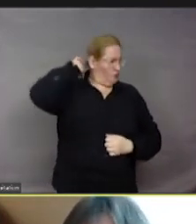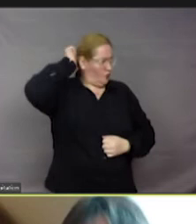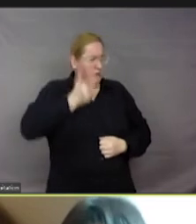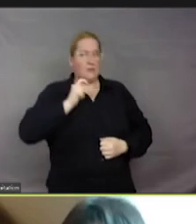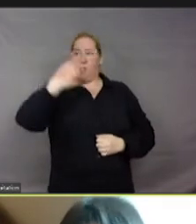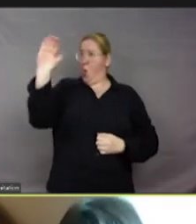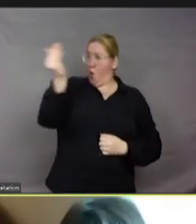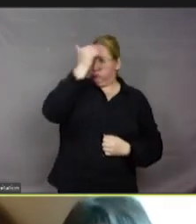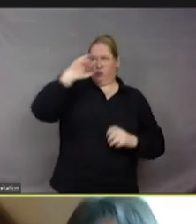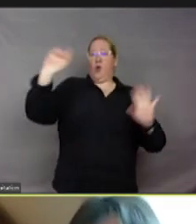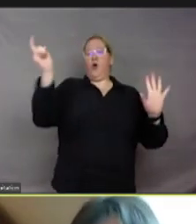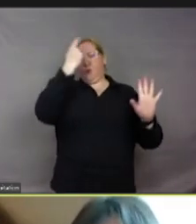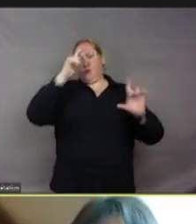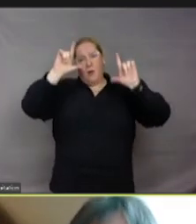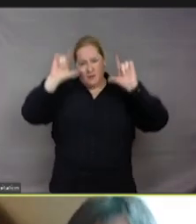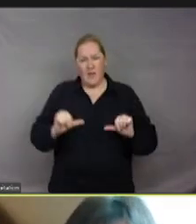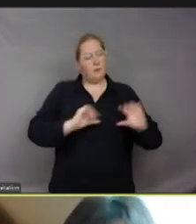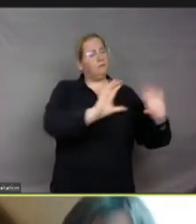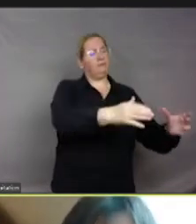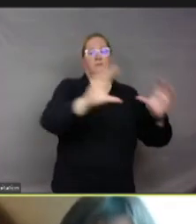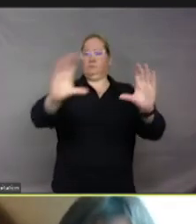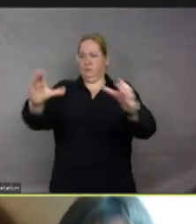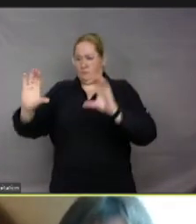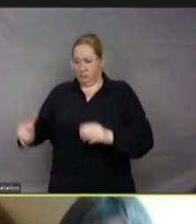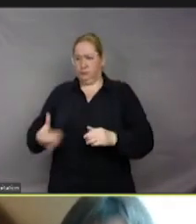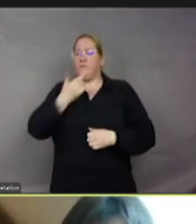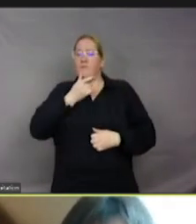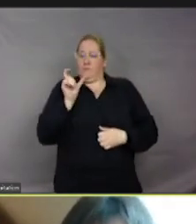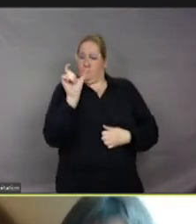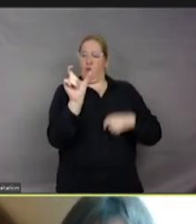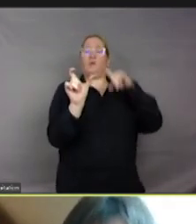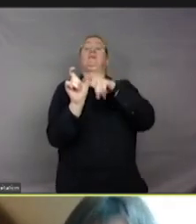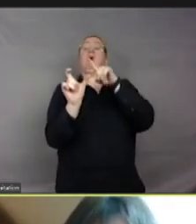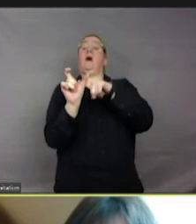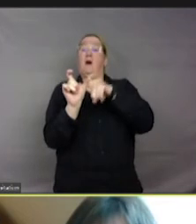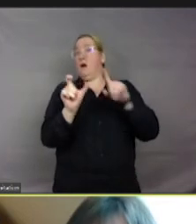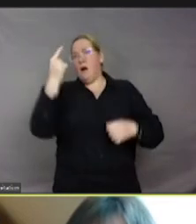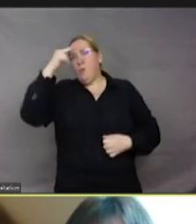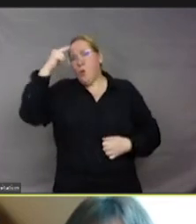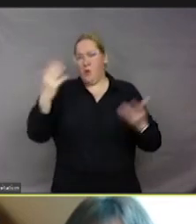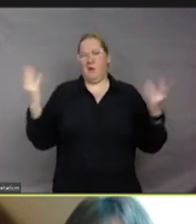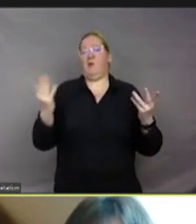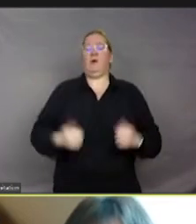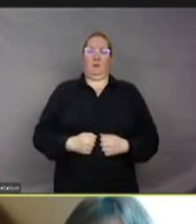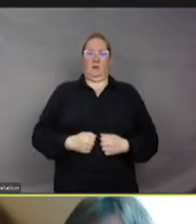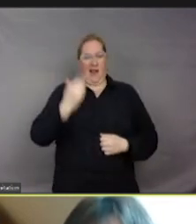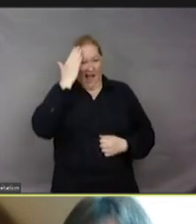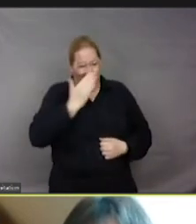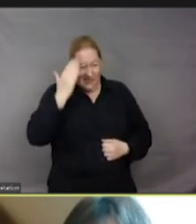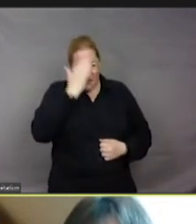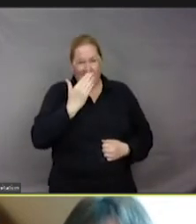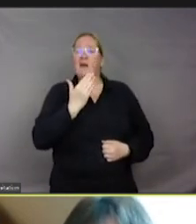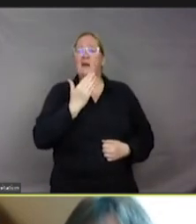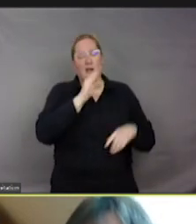Donc, c'est en fait dans ces cercles-là le moyen d'interdire l'utilisation de l'animal comme produit